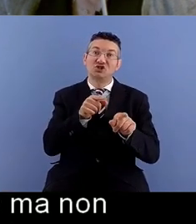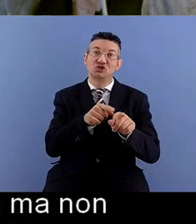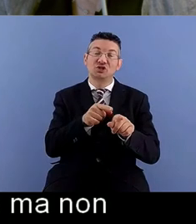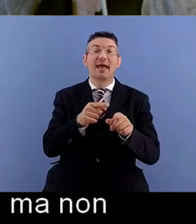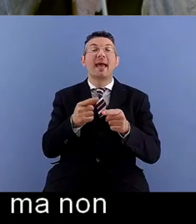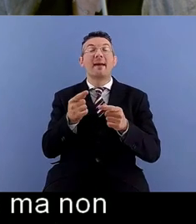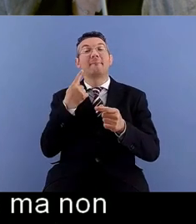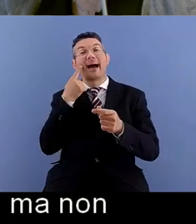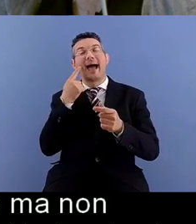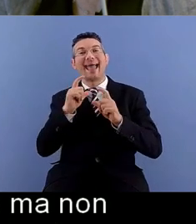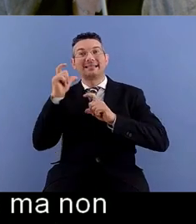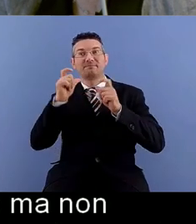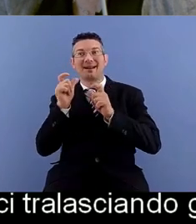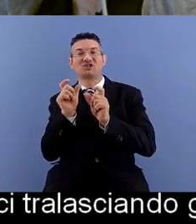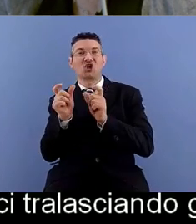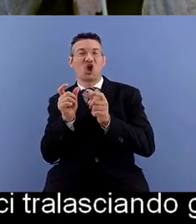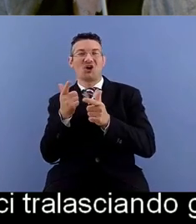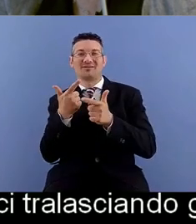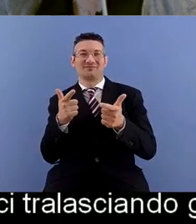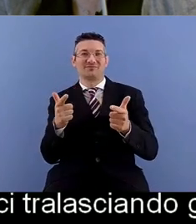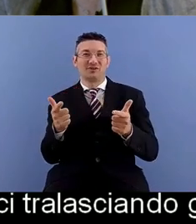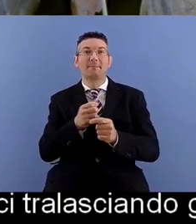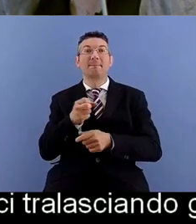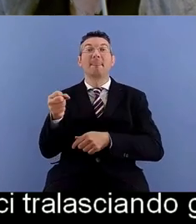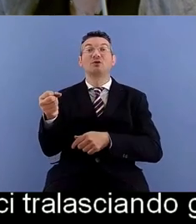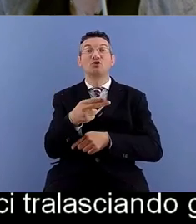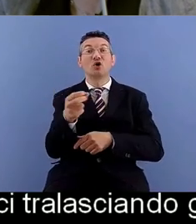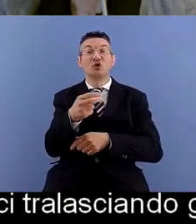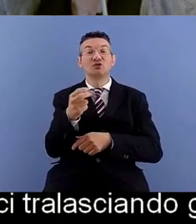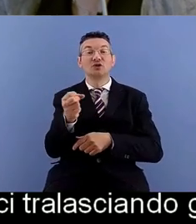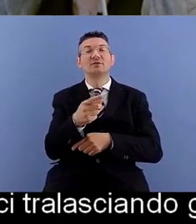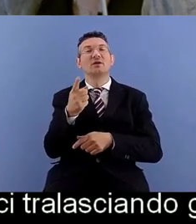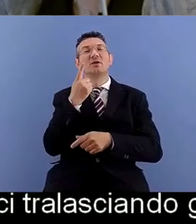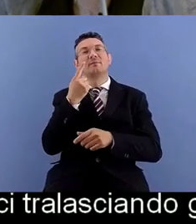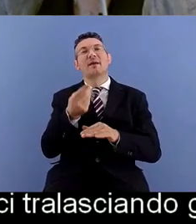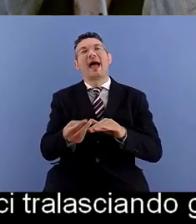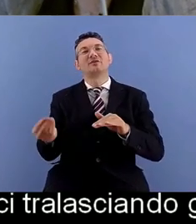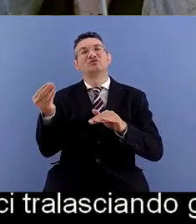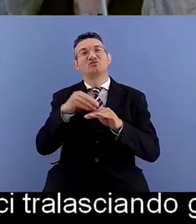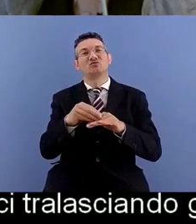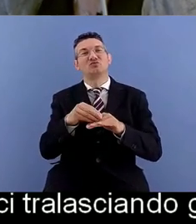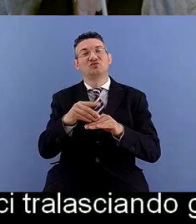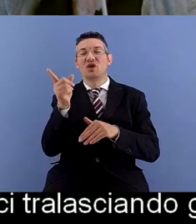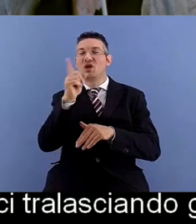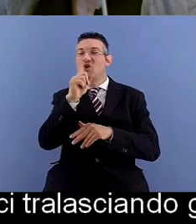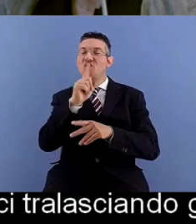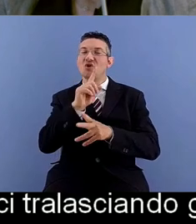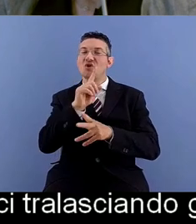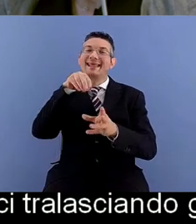i sottotitoli sono percepiti come elementi aggiunti e non integrati al progetto